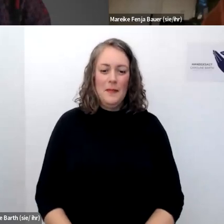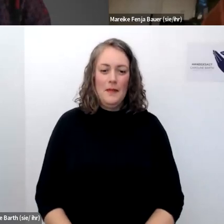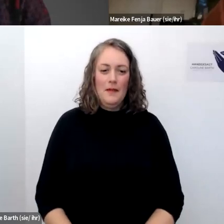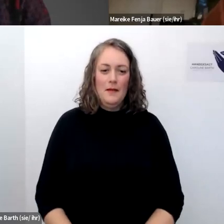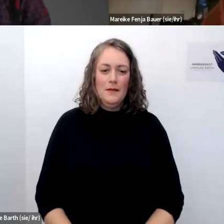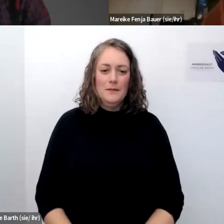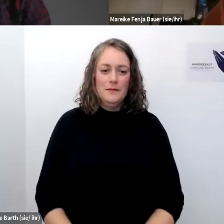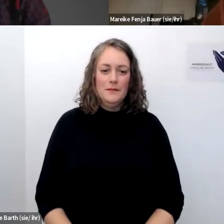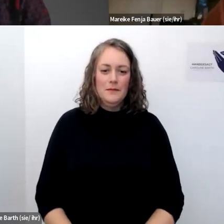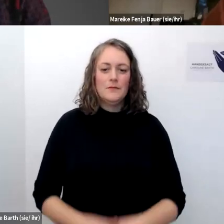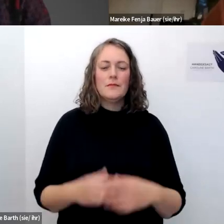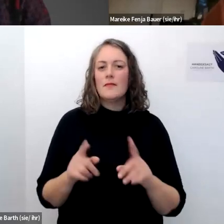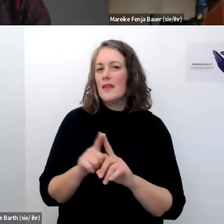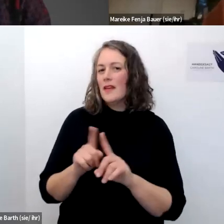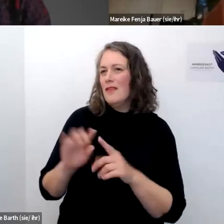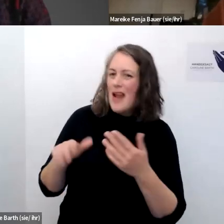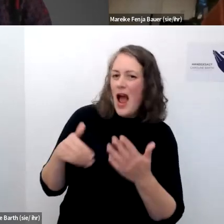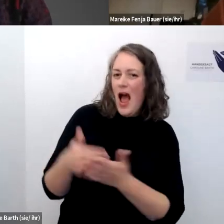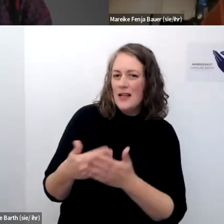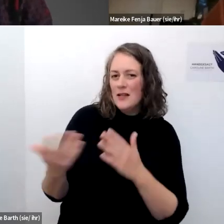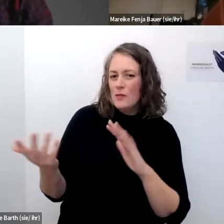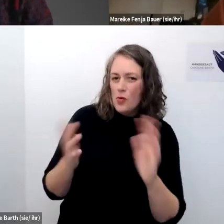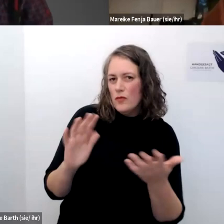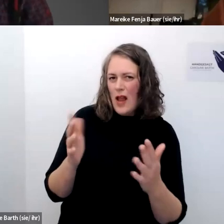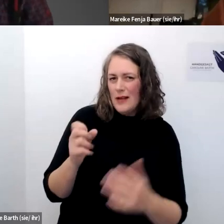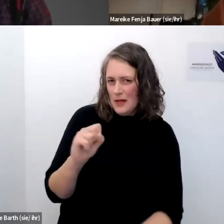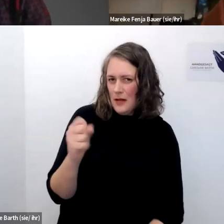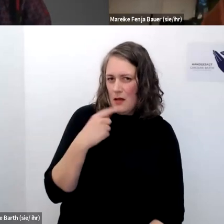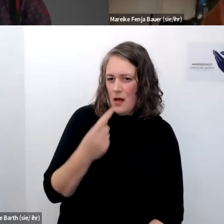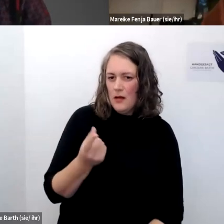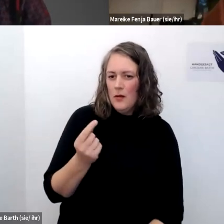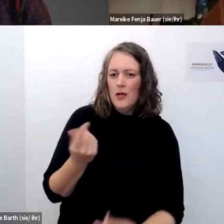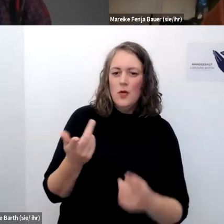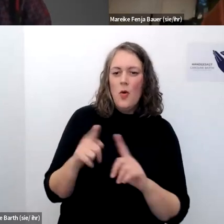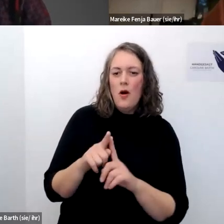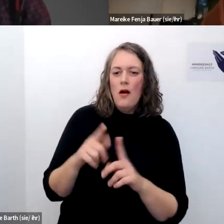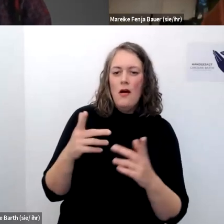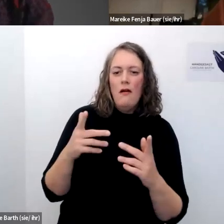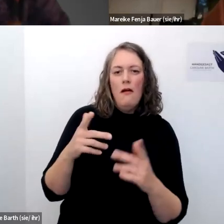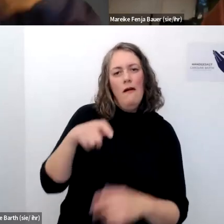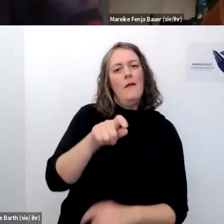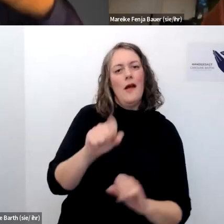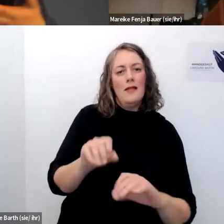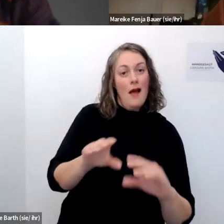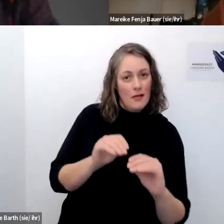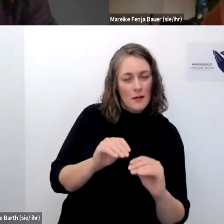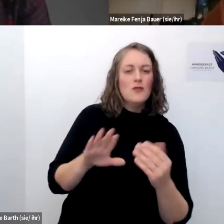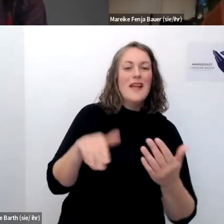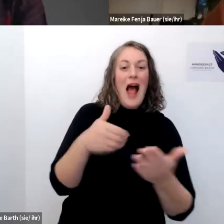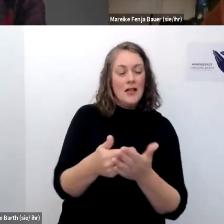so ein bisschen wie so ein angebot oder also na was mensch dann annehmen kann oder nicht aber es wird einem so